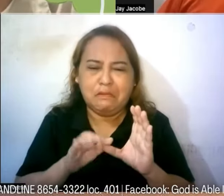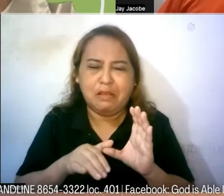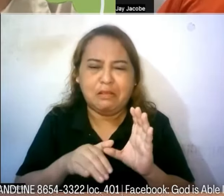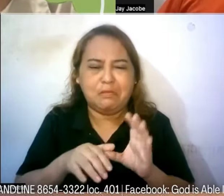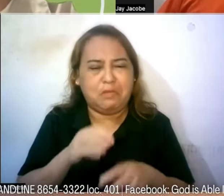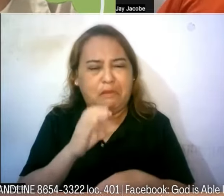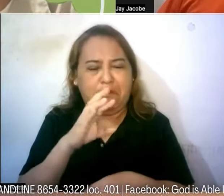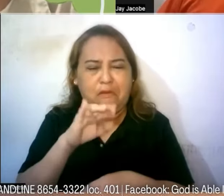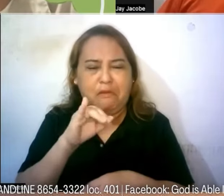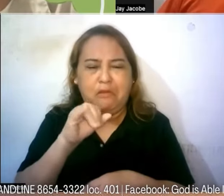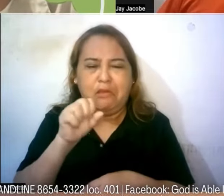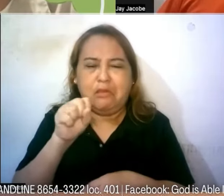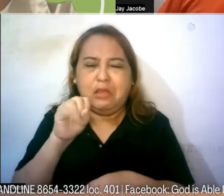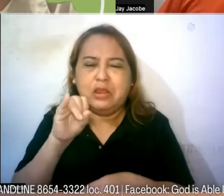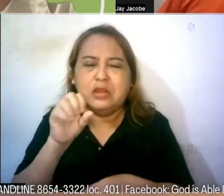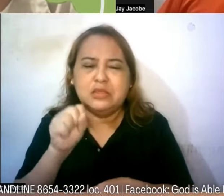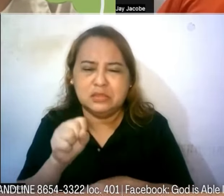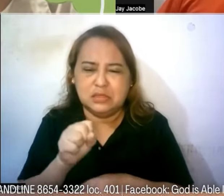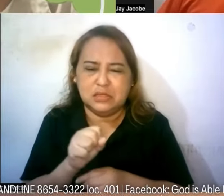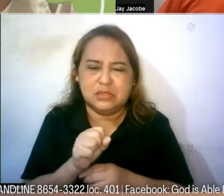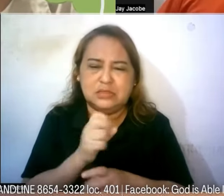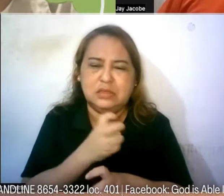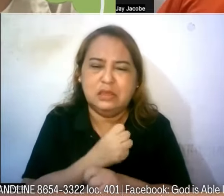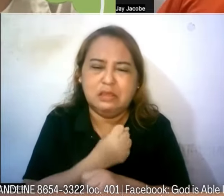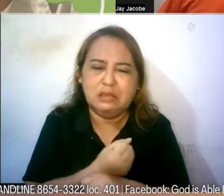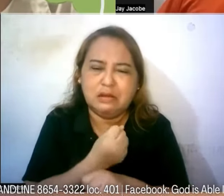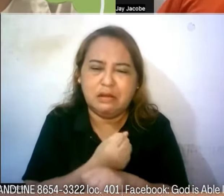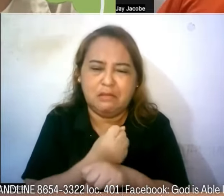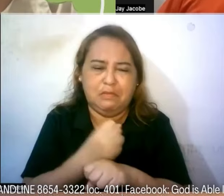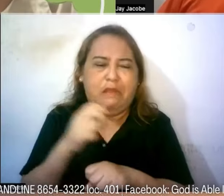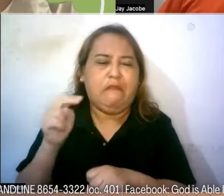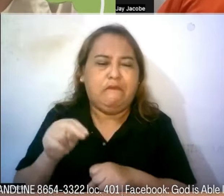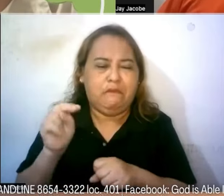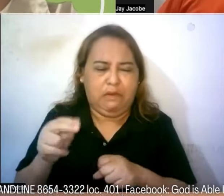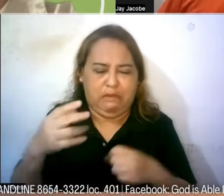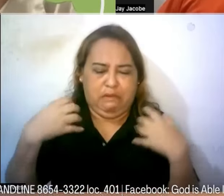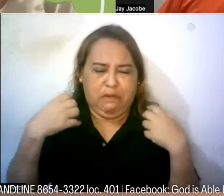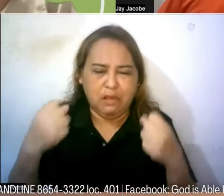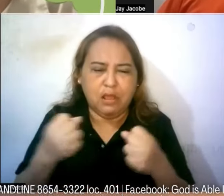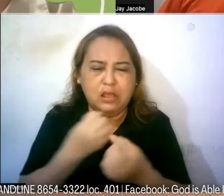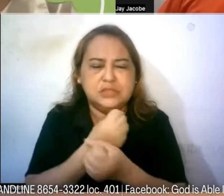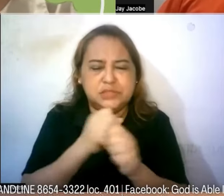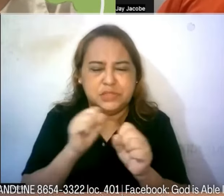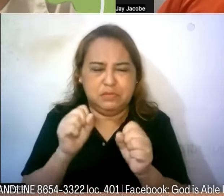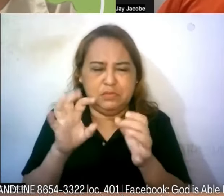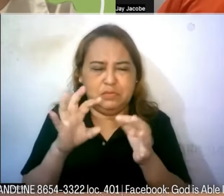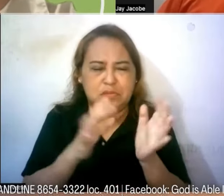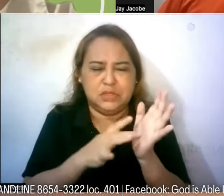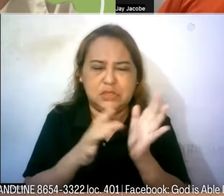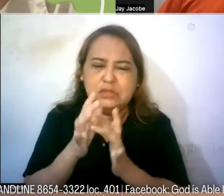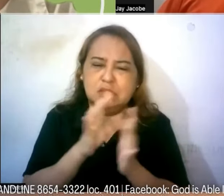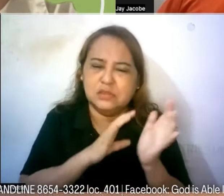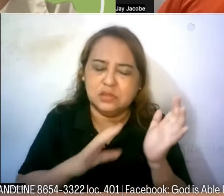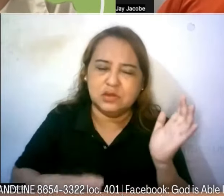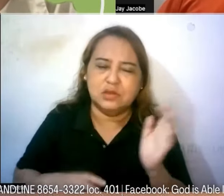kapansanan ay binibigang linaw na kailangan natin ang kagalingan at kaligtasan ni Kristo Jesus ang crisis ng kapansanan pinapakita